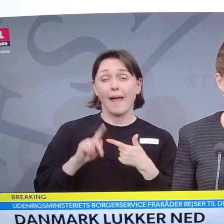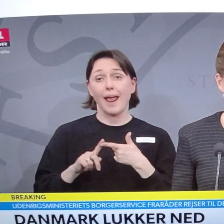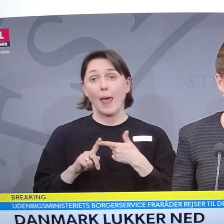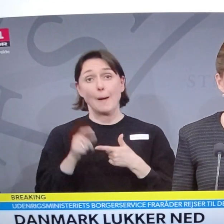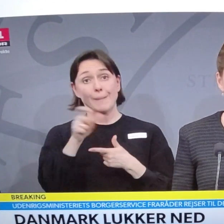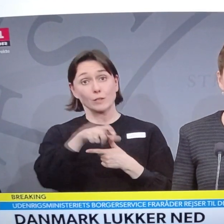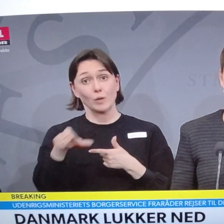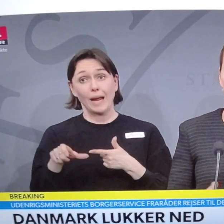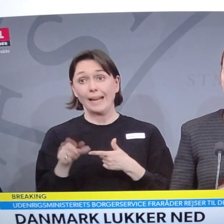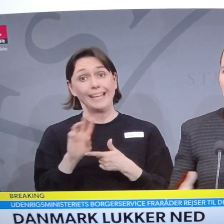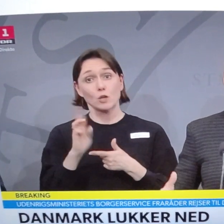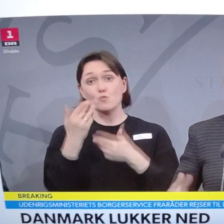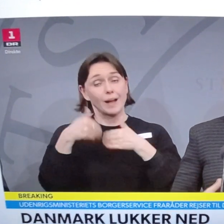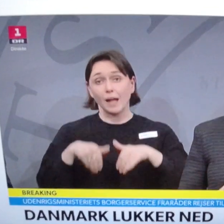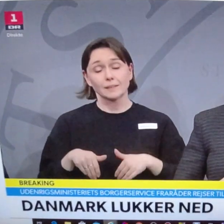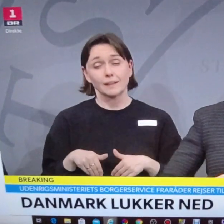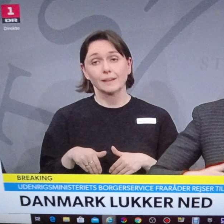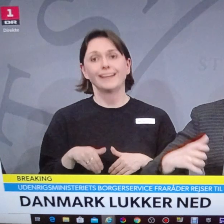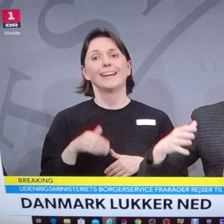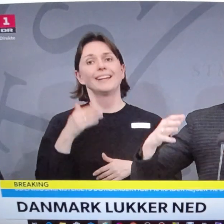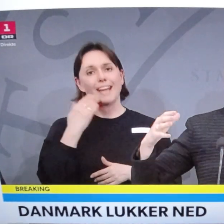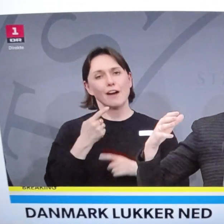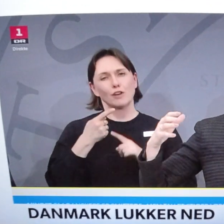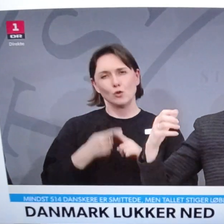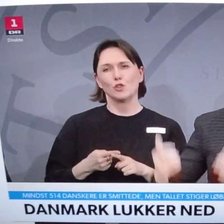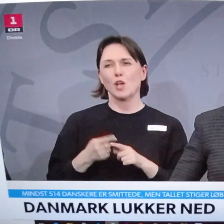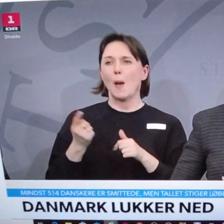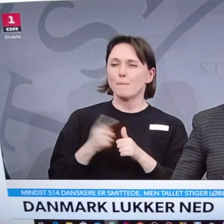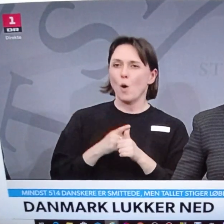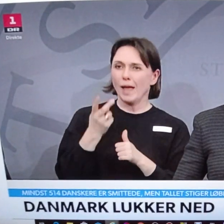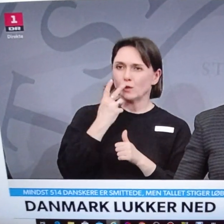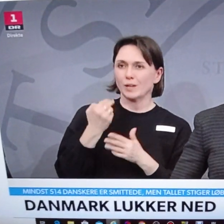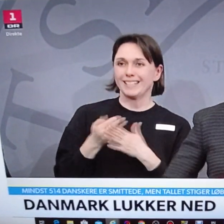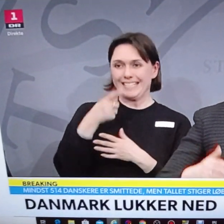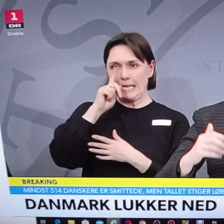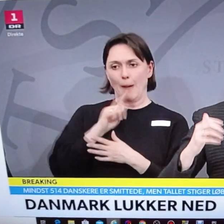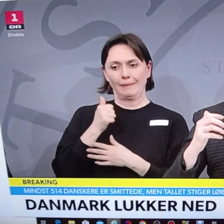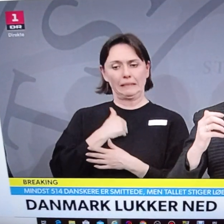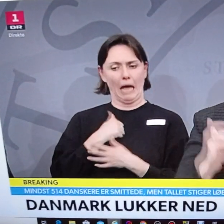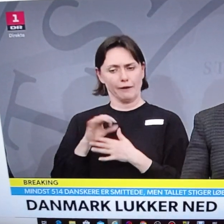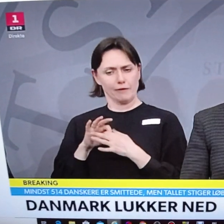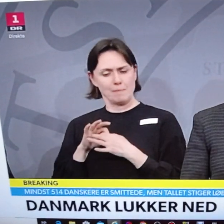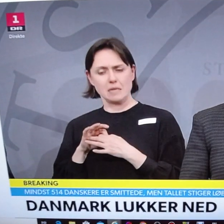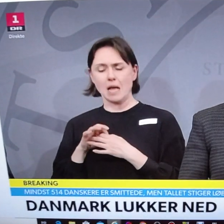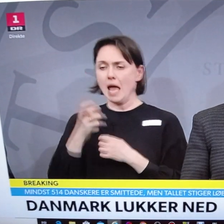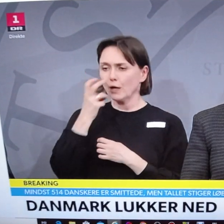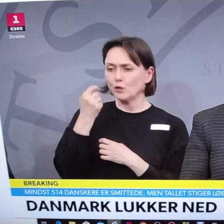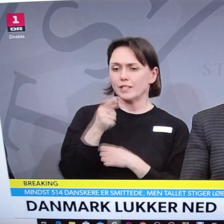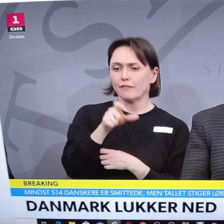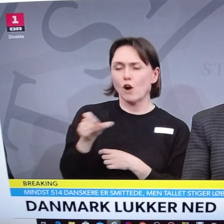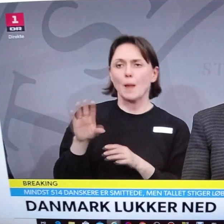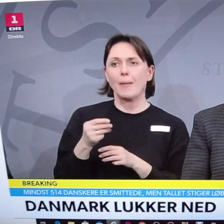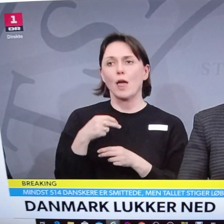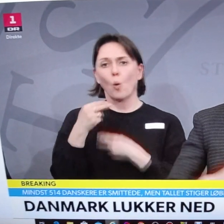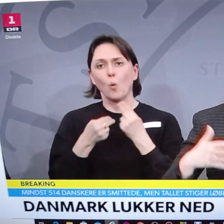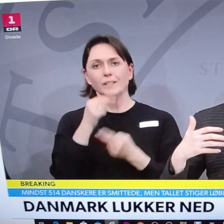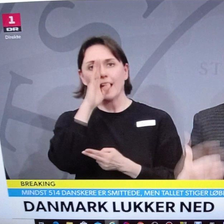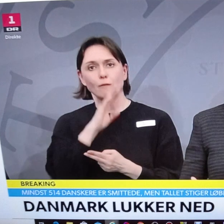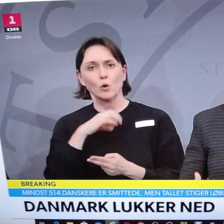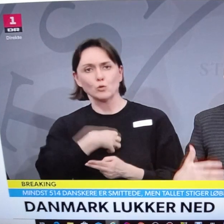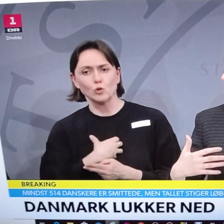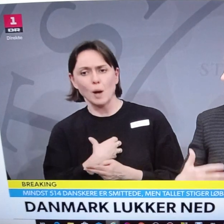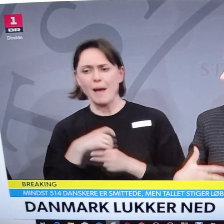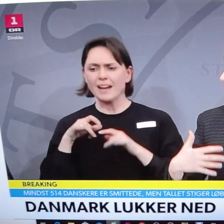personale. Og derfor bliver man nødt til både af hensyn til sin gamle i familien, til de mennesker, der har en kronisk alvorlig sygdom, til